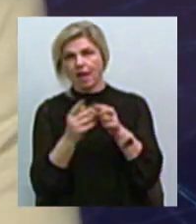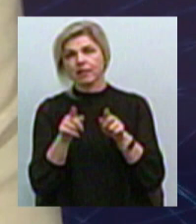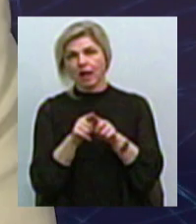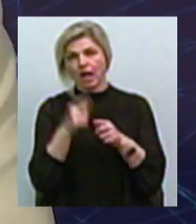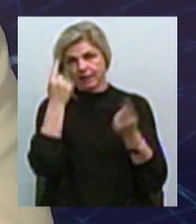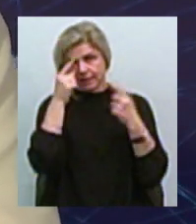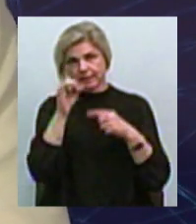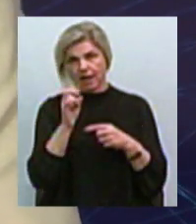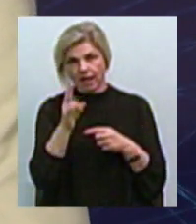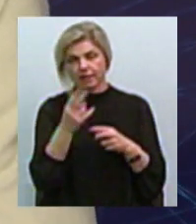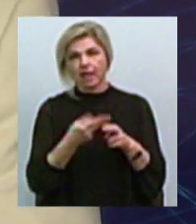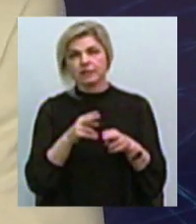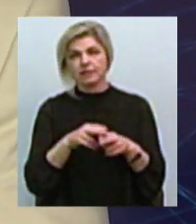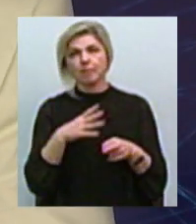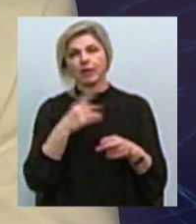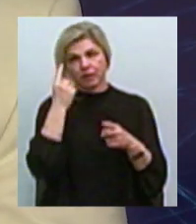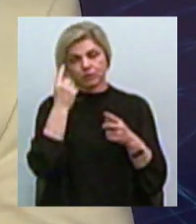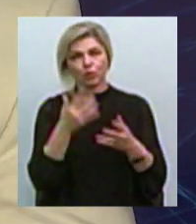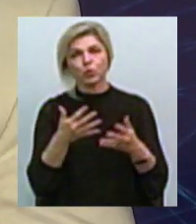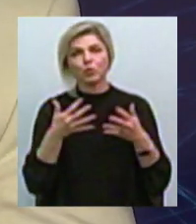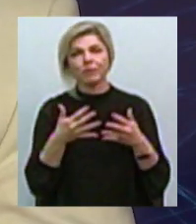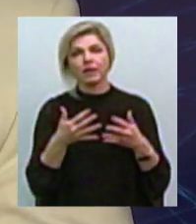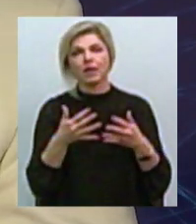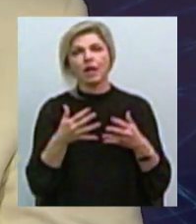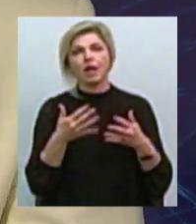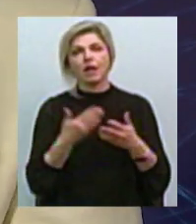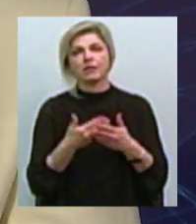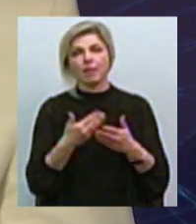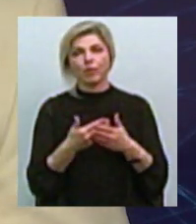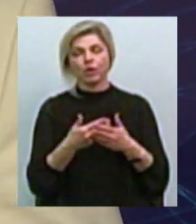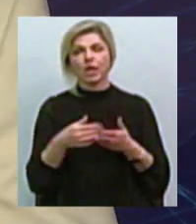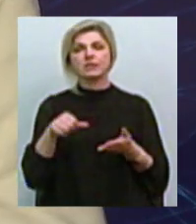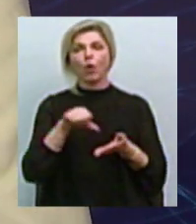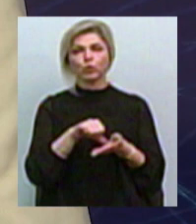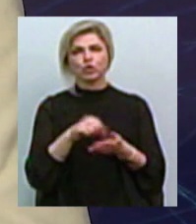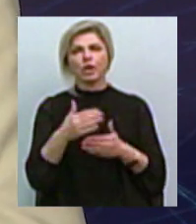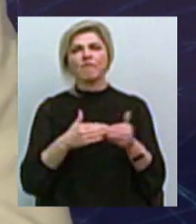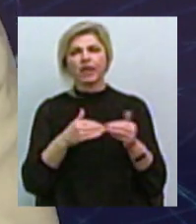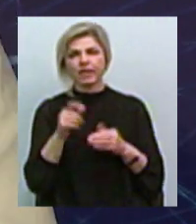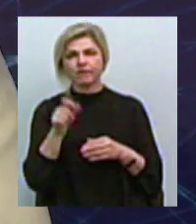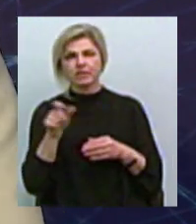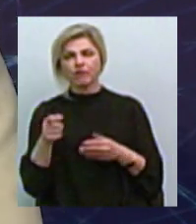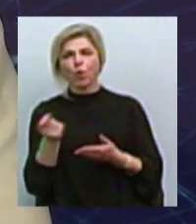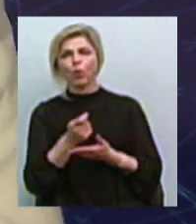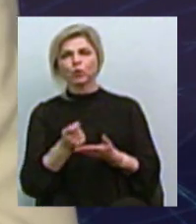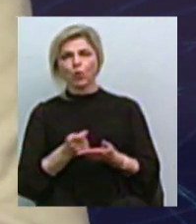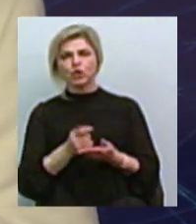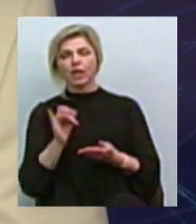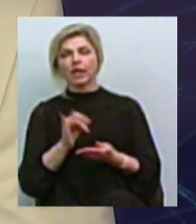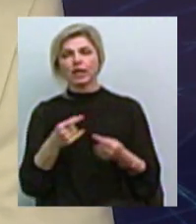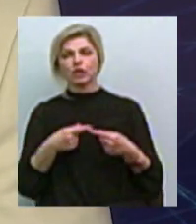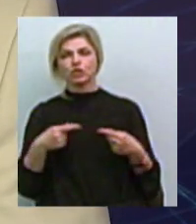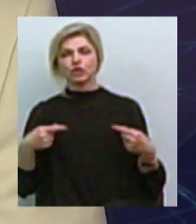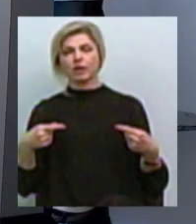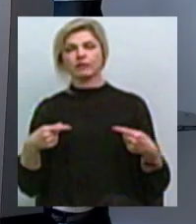І це було б зрозуміло, якщо б якось там, наприклад, залучали фахівців, художників, історіографів Та інших